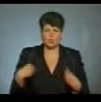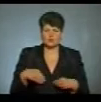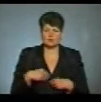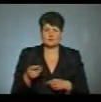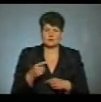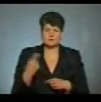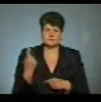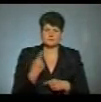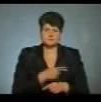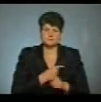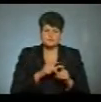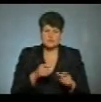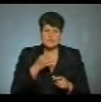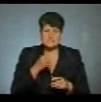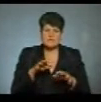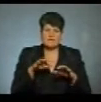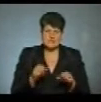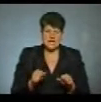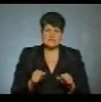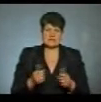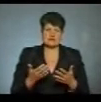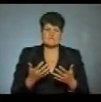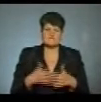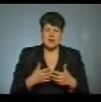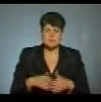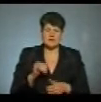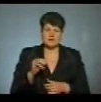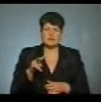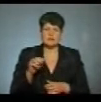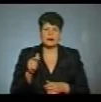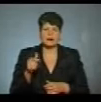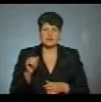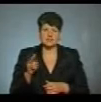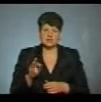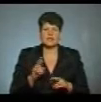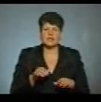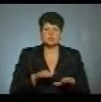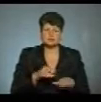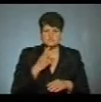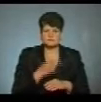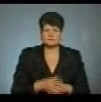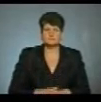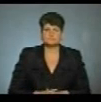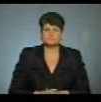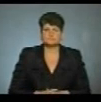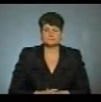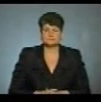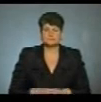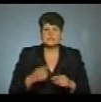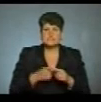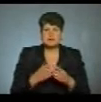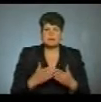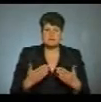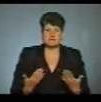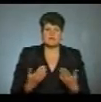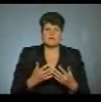лікарні. Повідомив власник фабрики Ігор Лагіш. Як шиють захисні костюми, бачила Світлана Лазорик. Це меблева